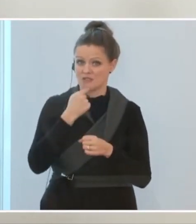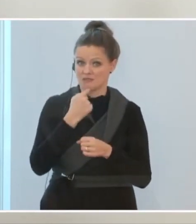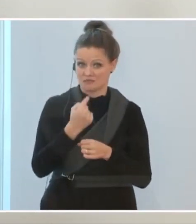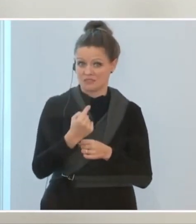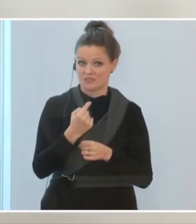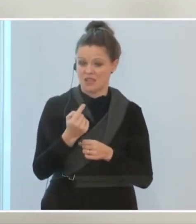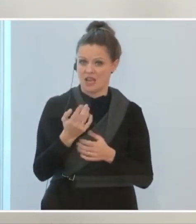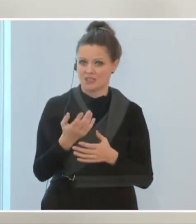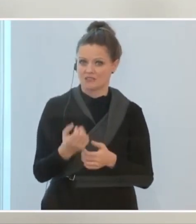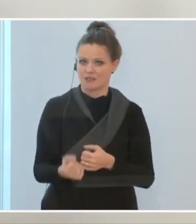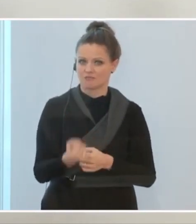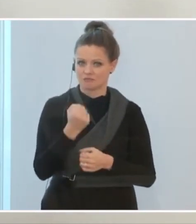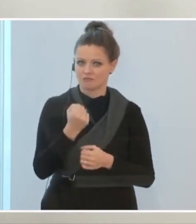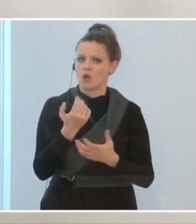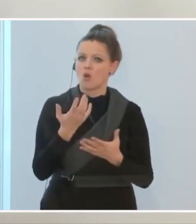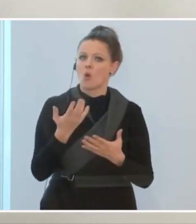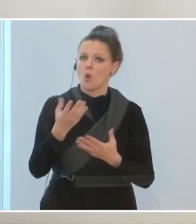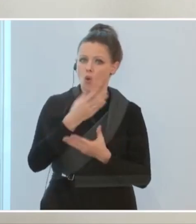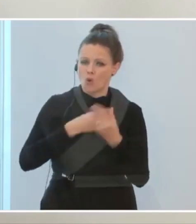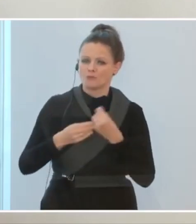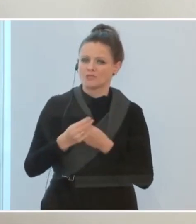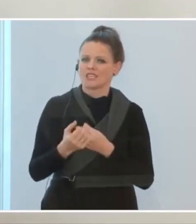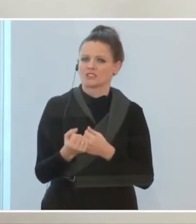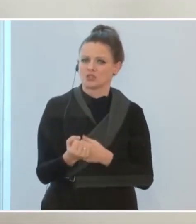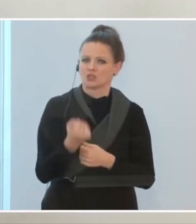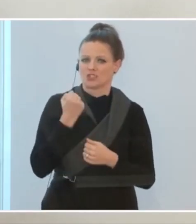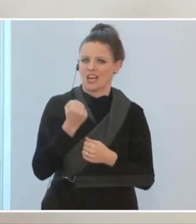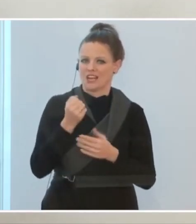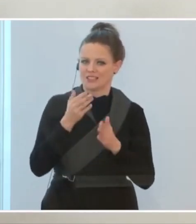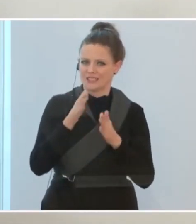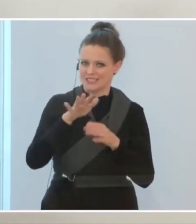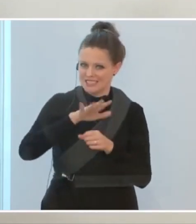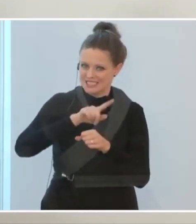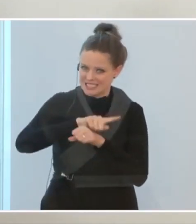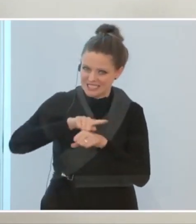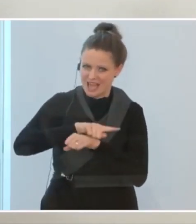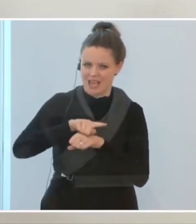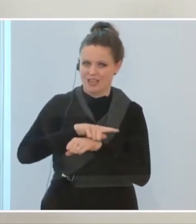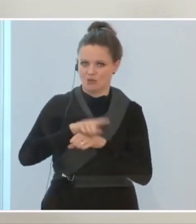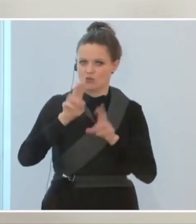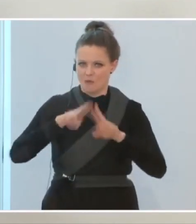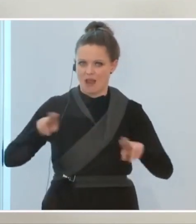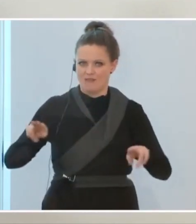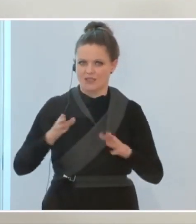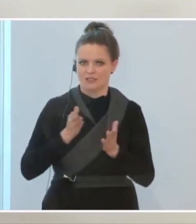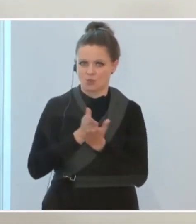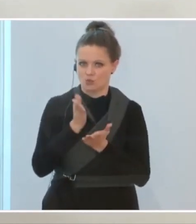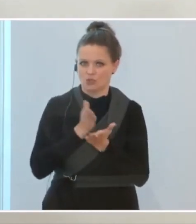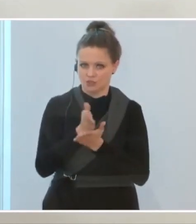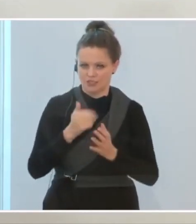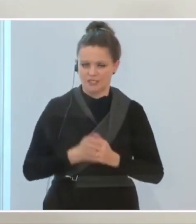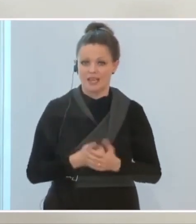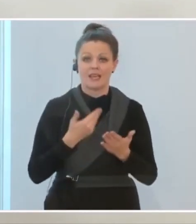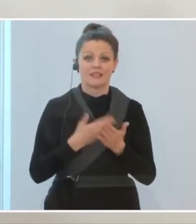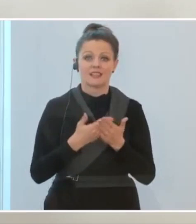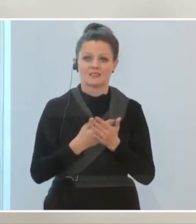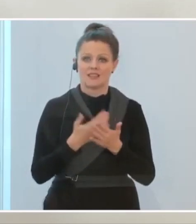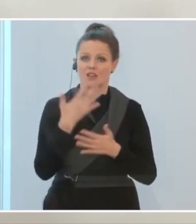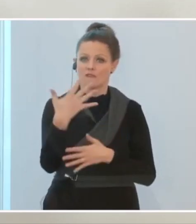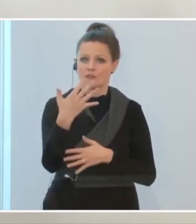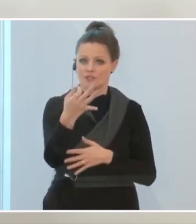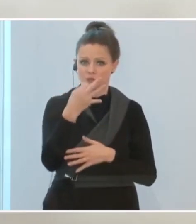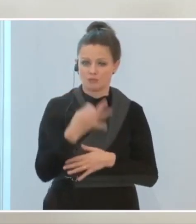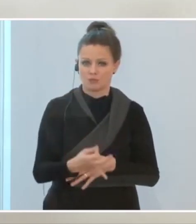umsatzstärksten Jahrgänge. Im November ganz anders in der Regel und im Durchschnitt. Und deshalb jetzt 50